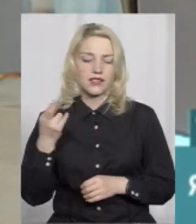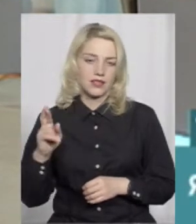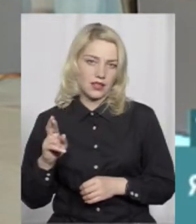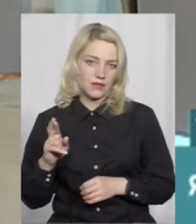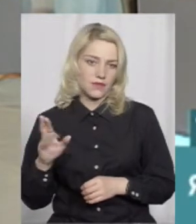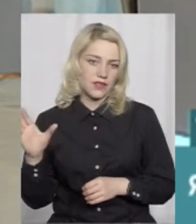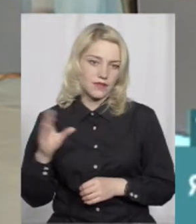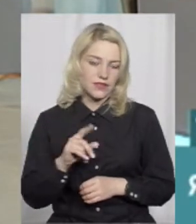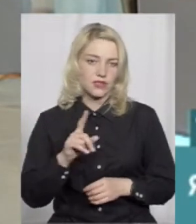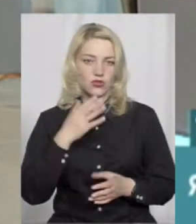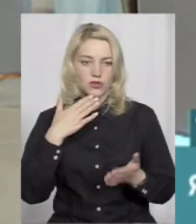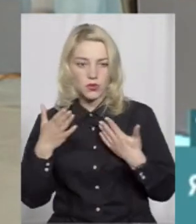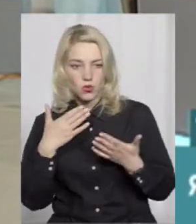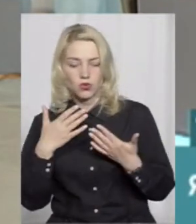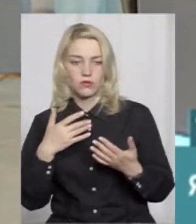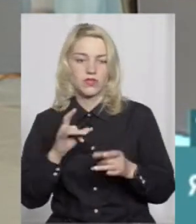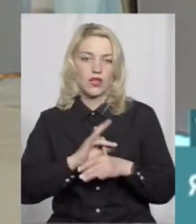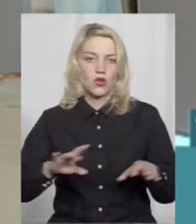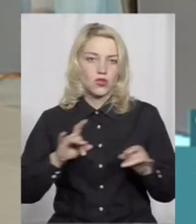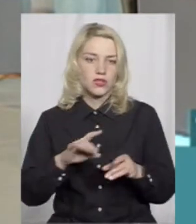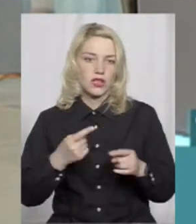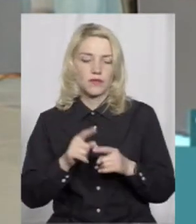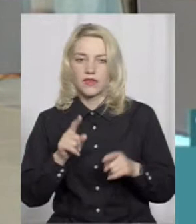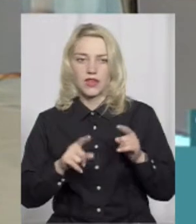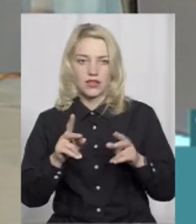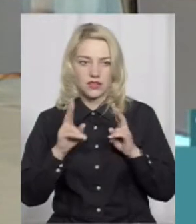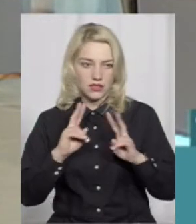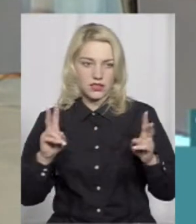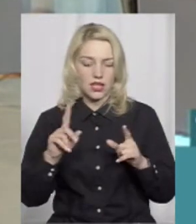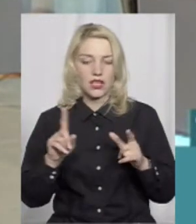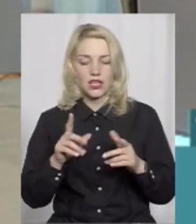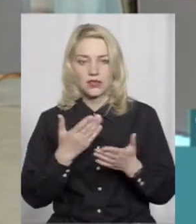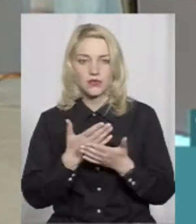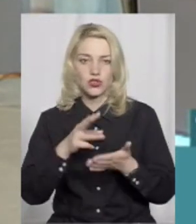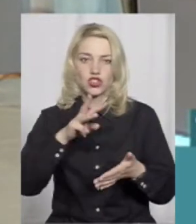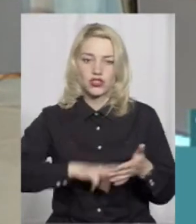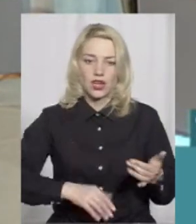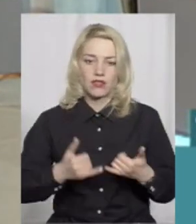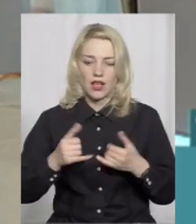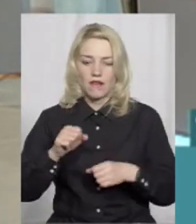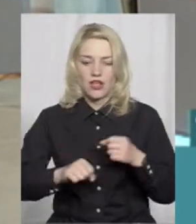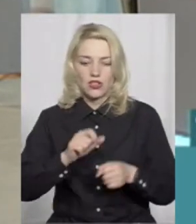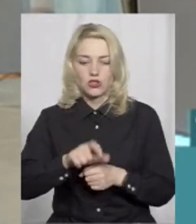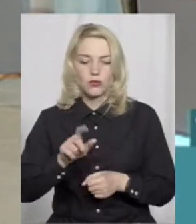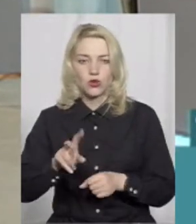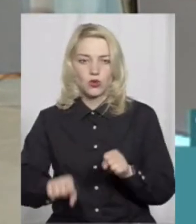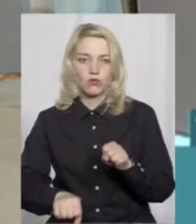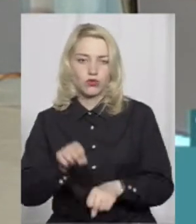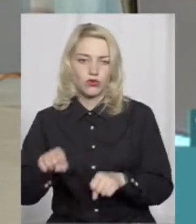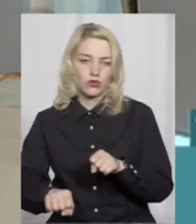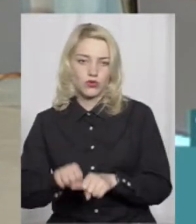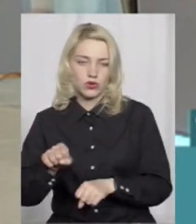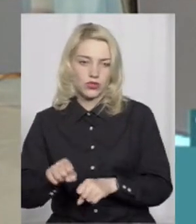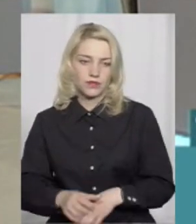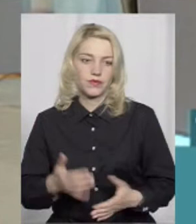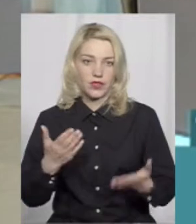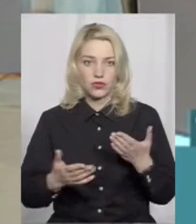Те, що спілкуємося, роз'яснюємо, тому що деякі можуть не знати. А передбачені якісь штрафи для велосипедистів, які нарушають? Ну,